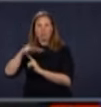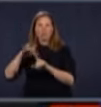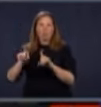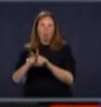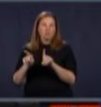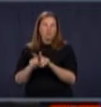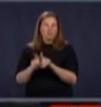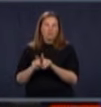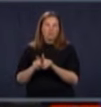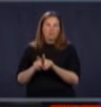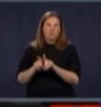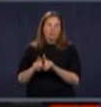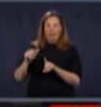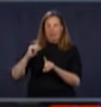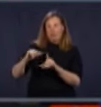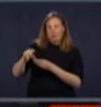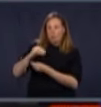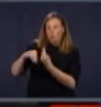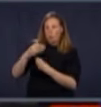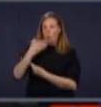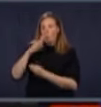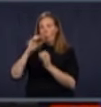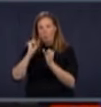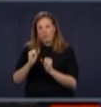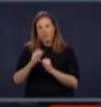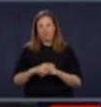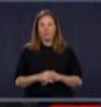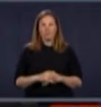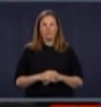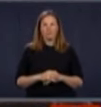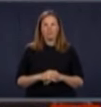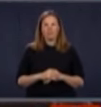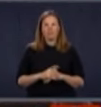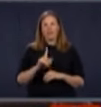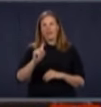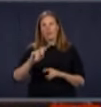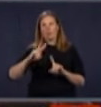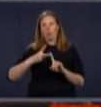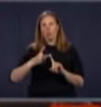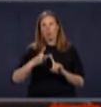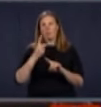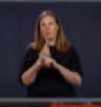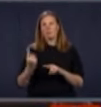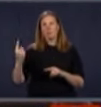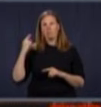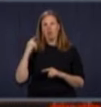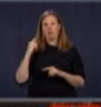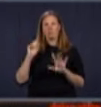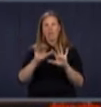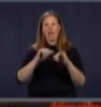faire avec les moyens du bord. La semaine dernière, l'Association des pédiatres